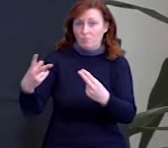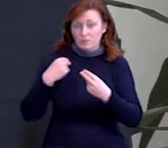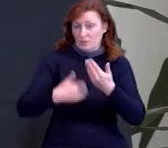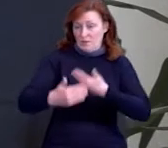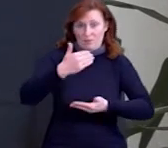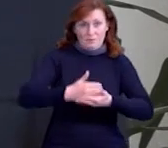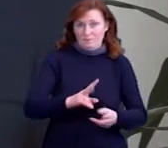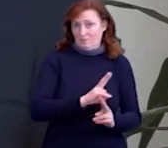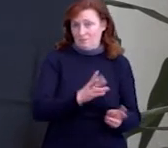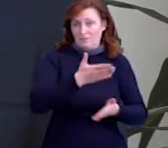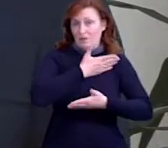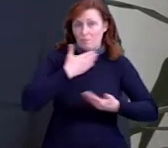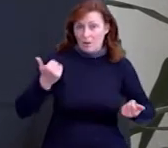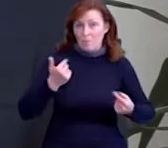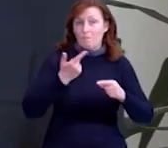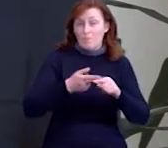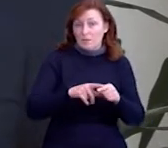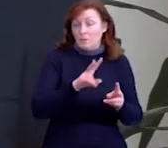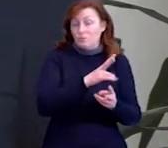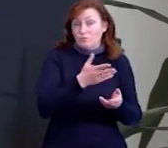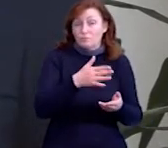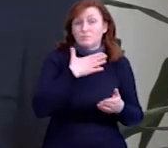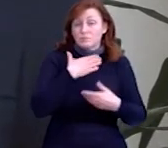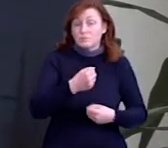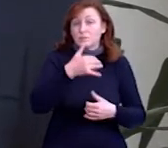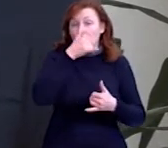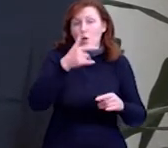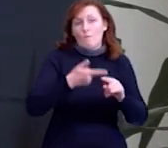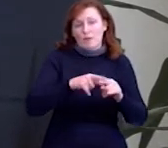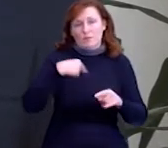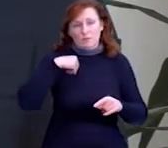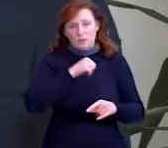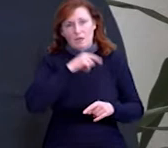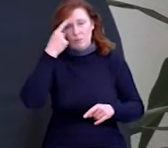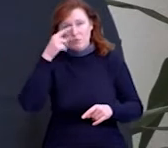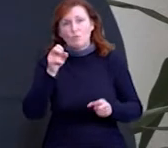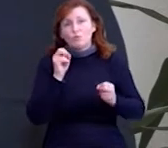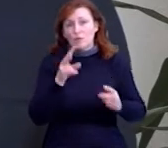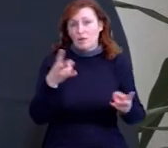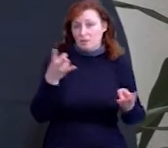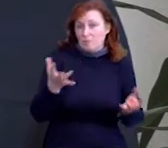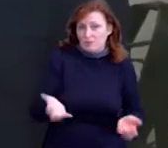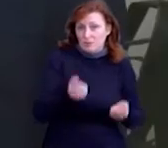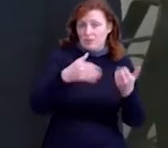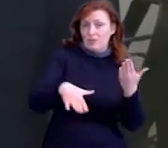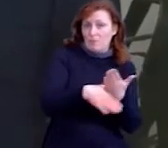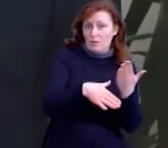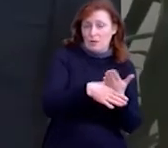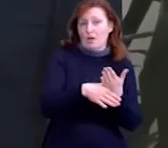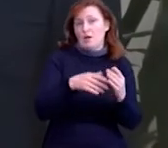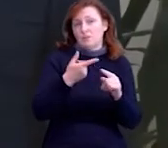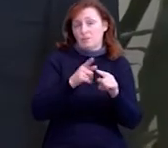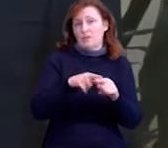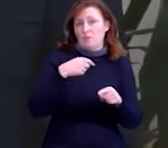доставки не масок, не костюмів не було через їх відсутність. Ось тоді виникла ідея, що все одно треба в якусь ситуацію виходити, забезпечуємо